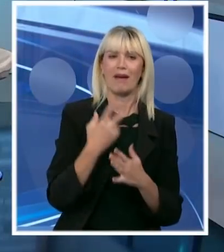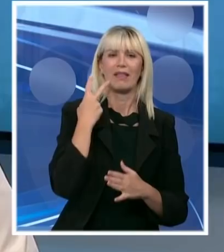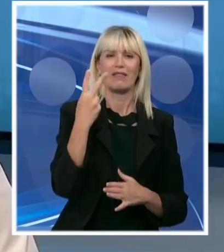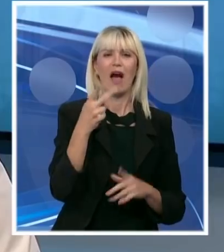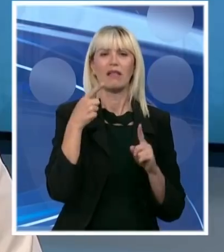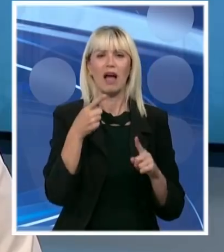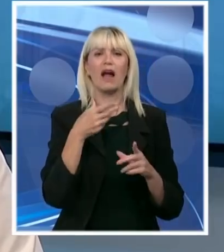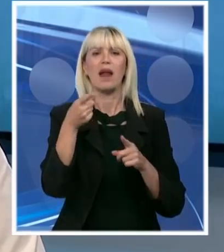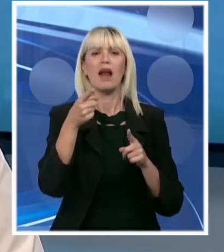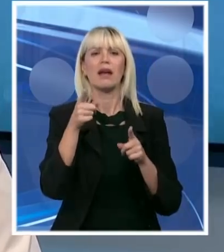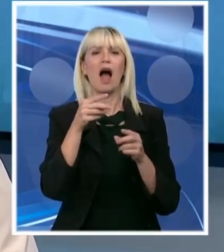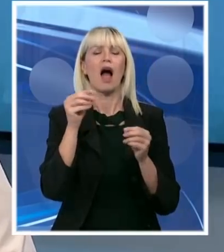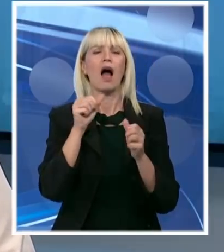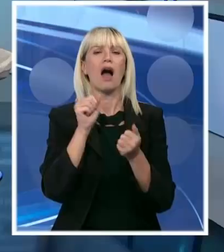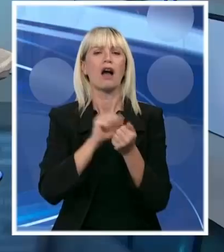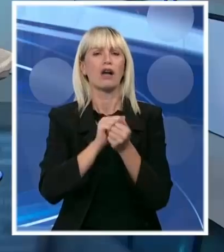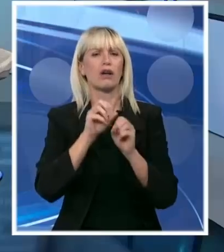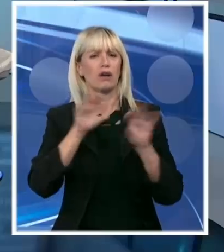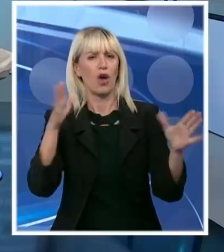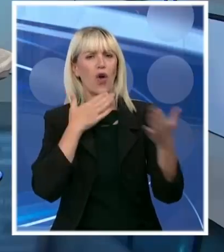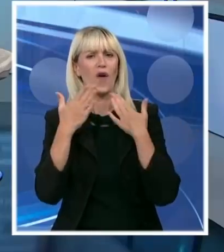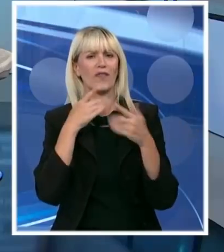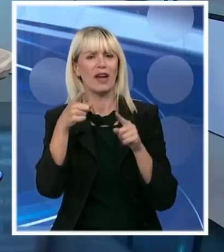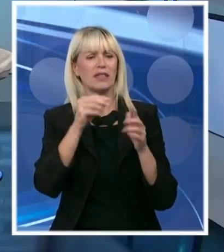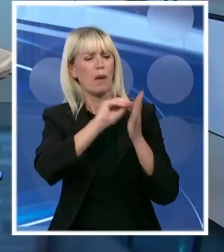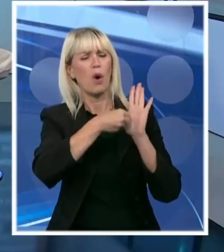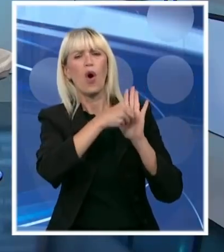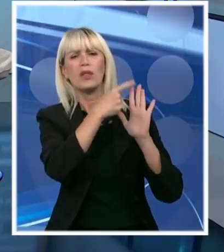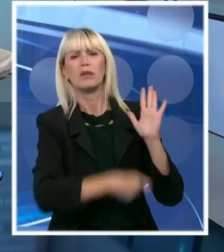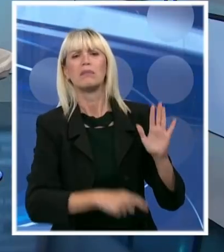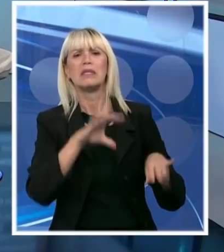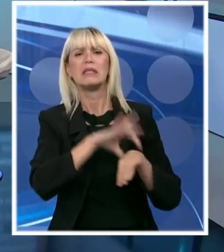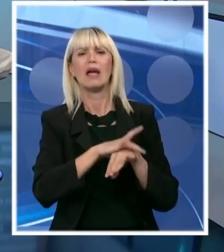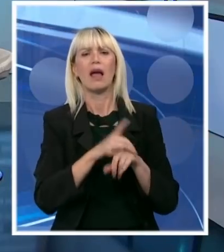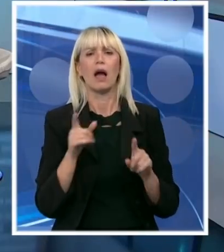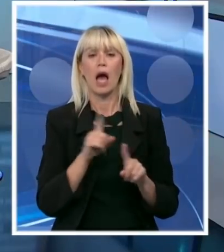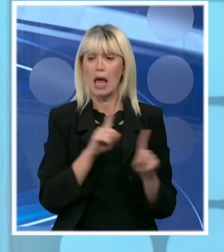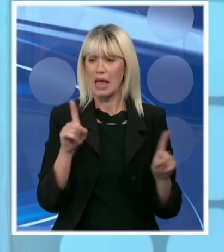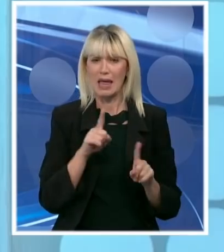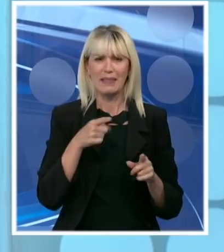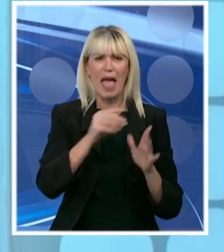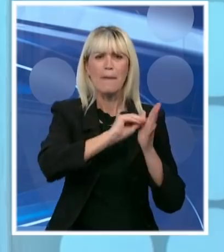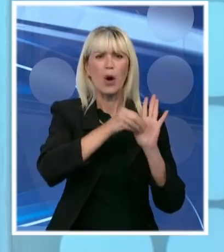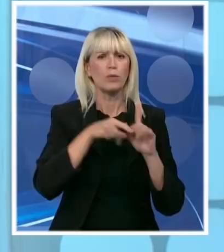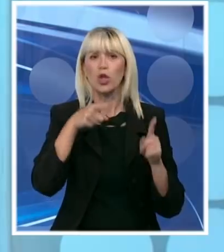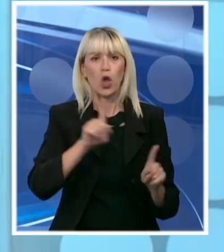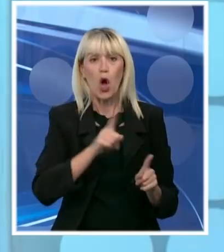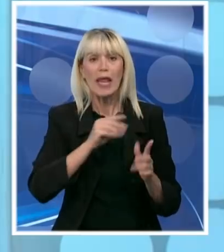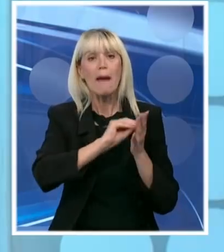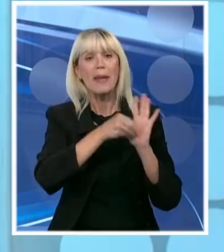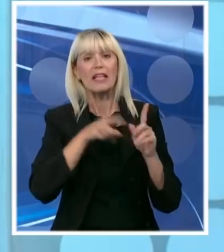koju je juče potisalo 350. A ne govori se petici. Govori se o posljednjih nekoliko dana i nedelja. Se govori bukvalno o iživljavanju.